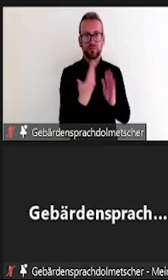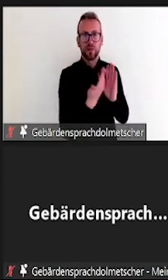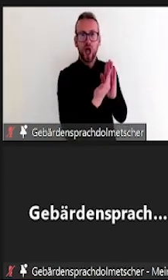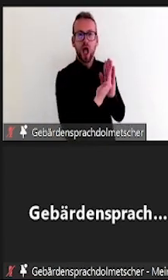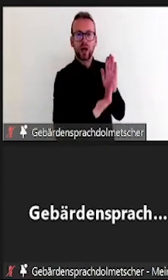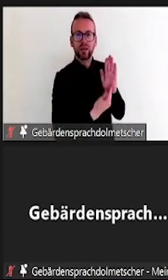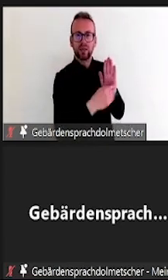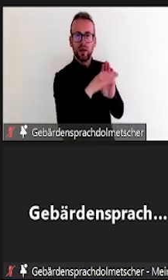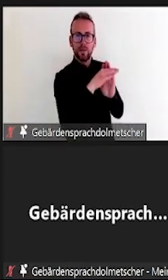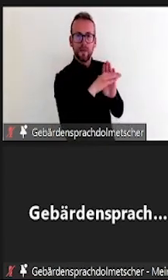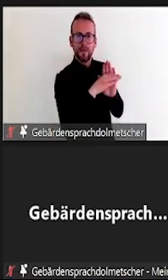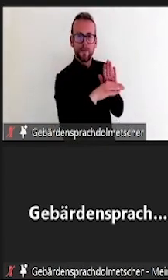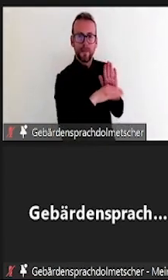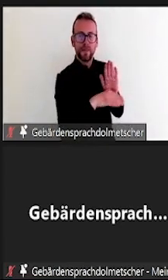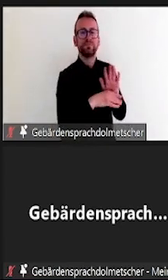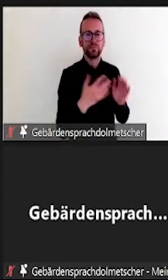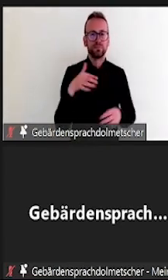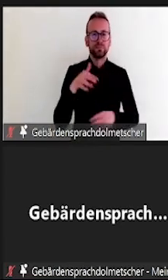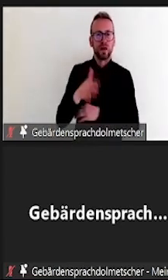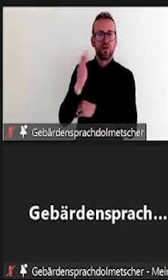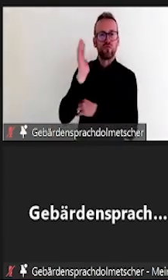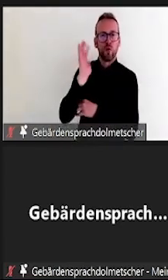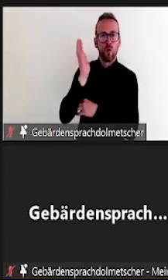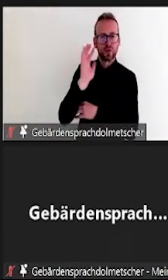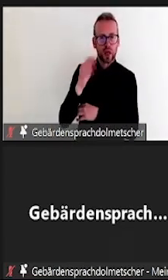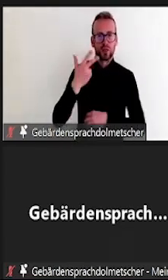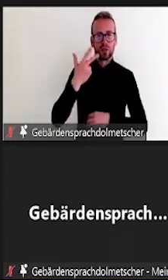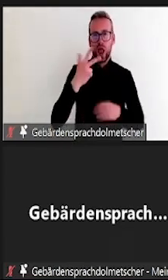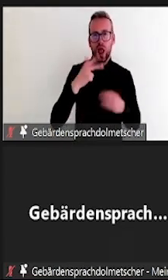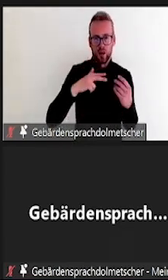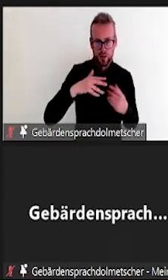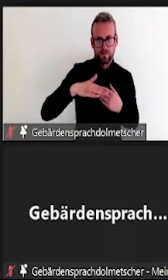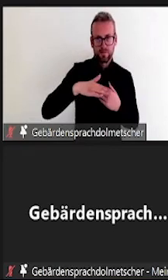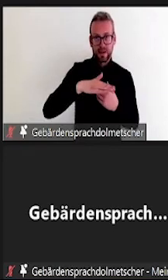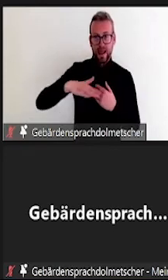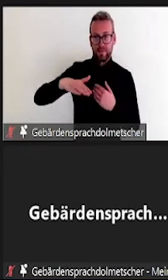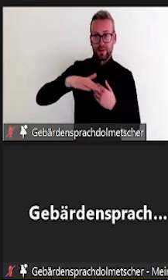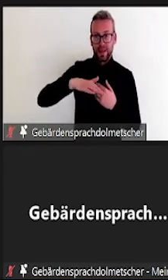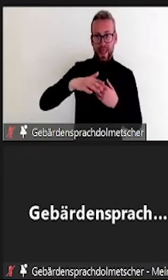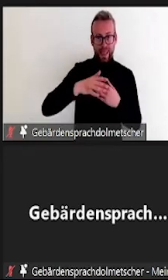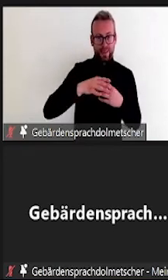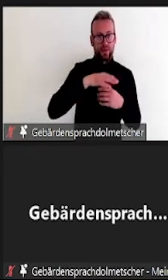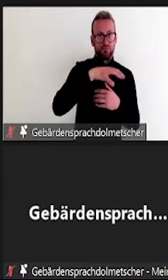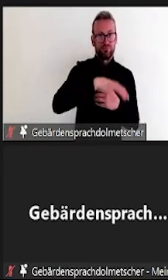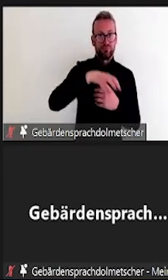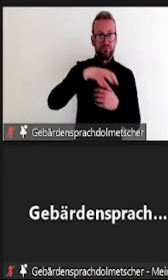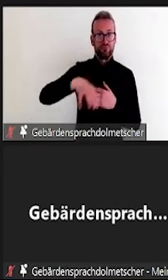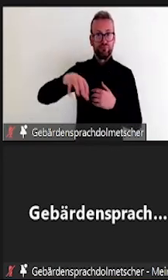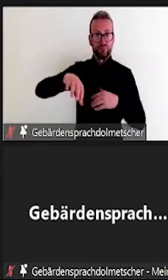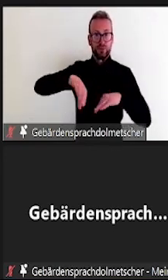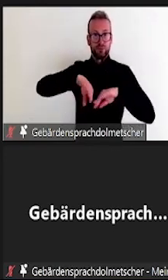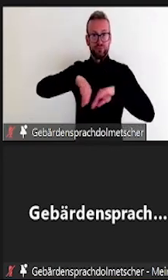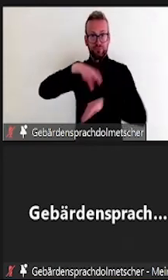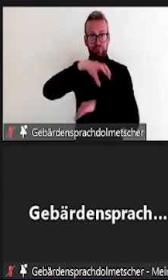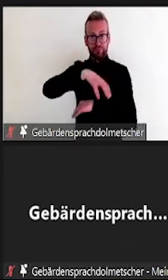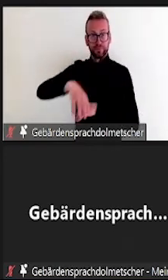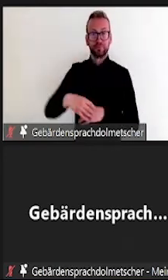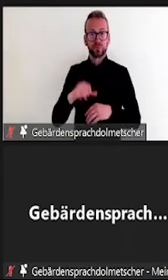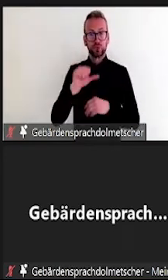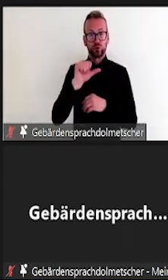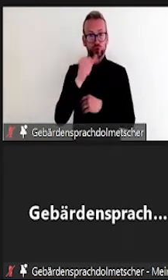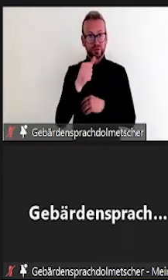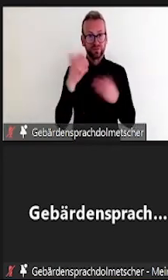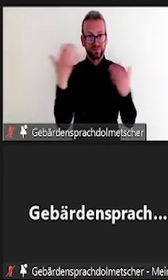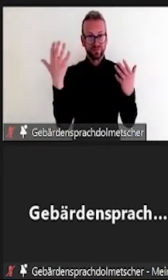Wir kommen jetzt zu dem Teil inklusiver und Chancengleichprüfen im Licht der UN-Konvention über die Rechte von Menschen mit Behinderungen.